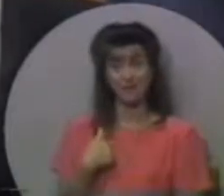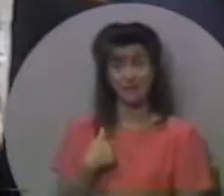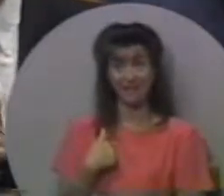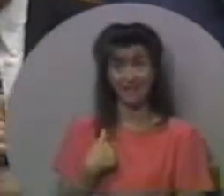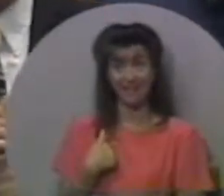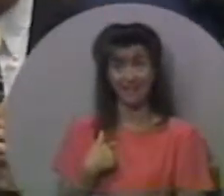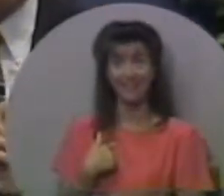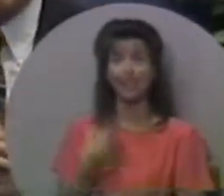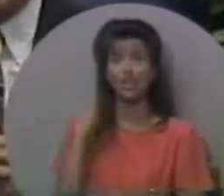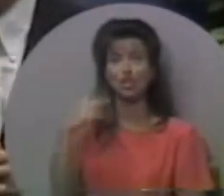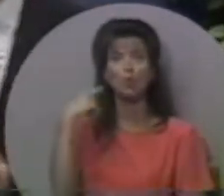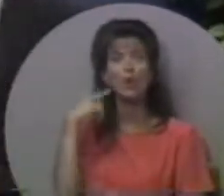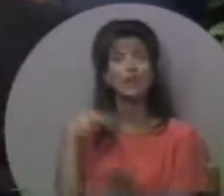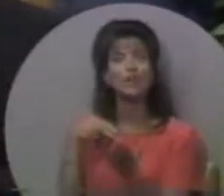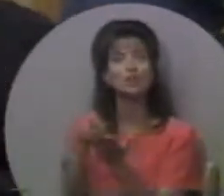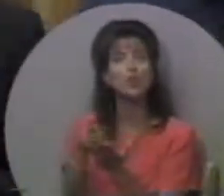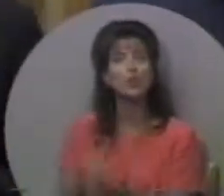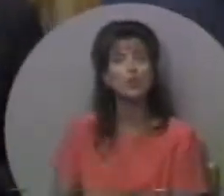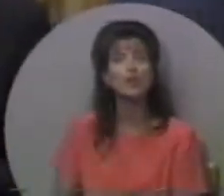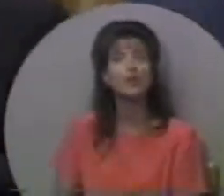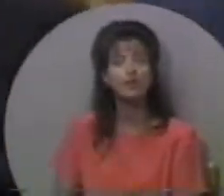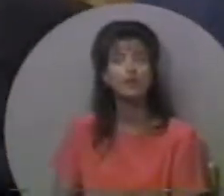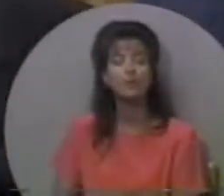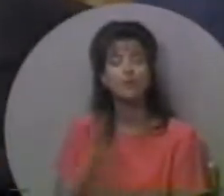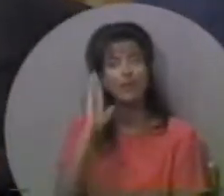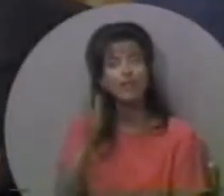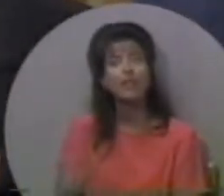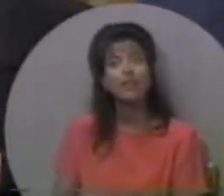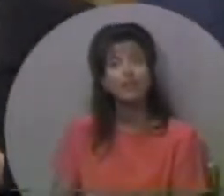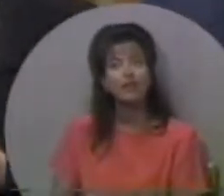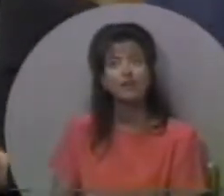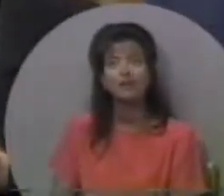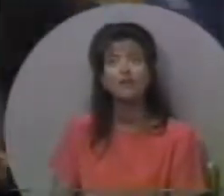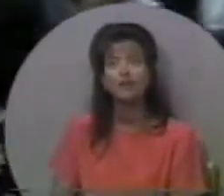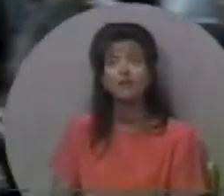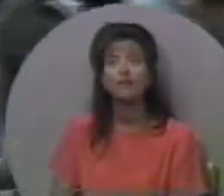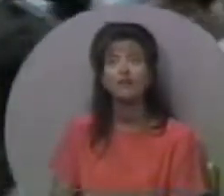Коли ви знаходитесь біля мене, ви почуєте правду.